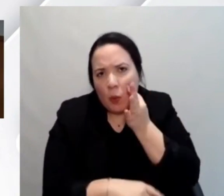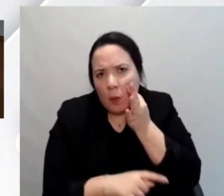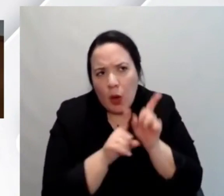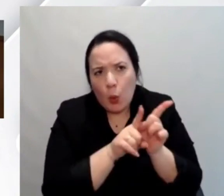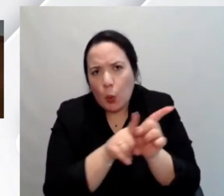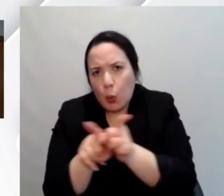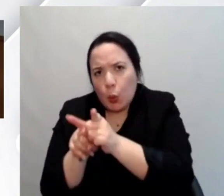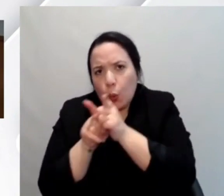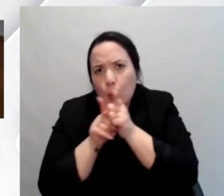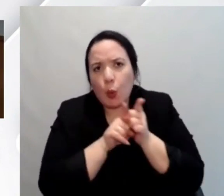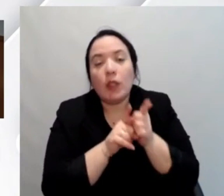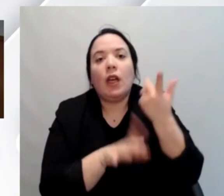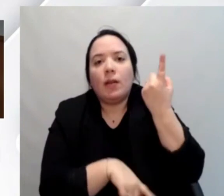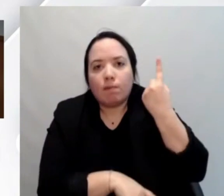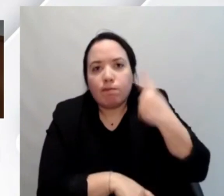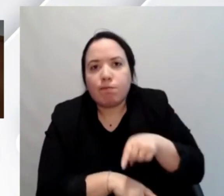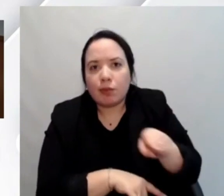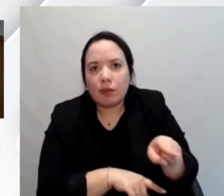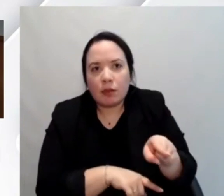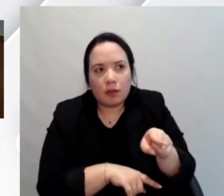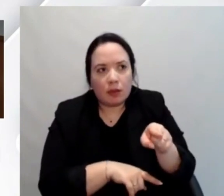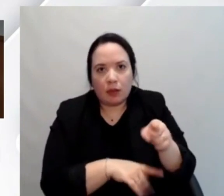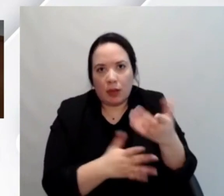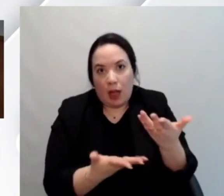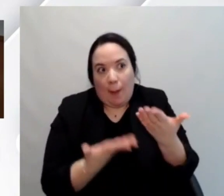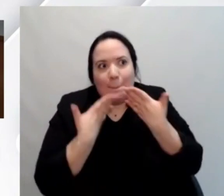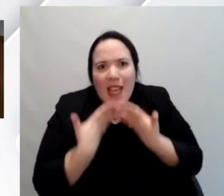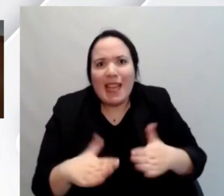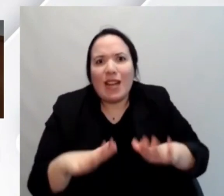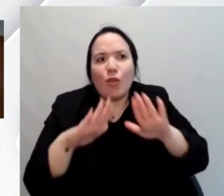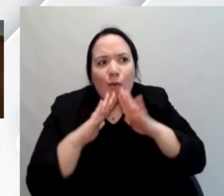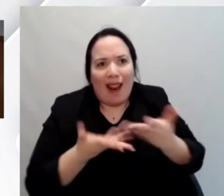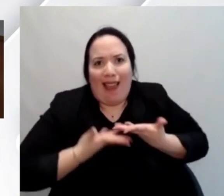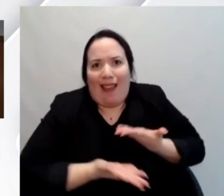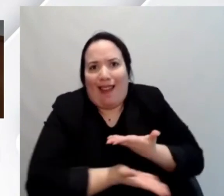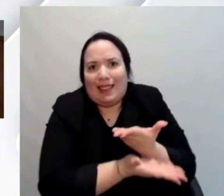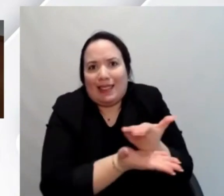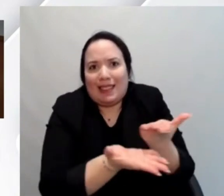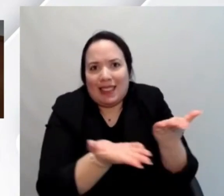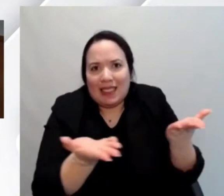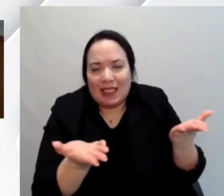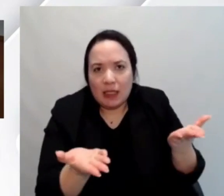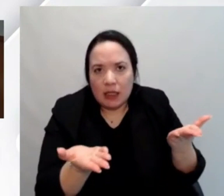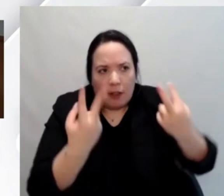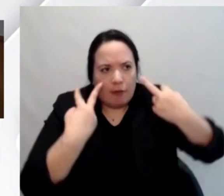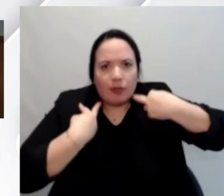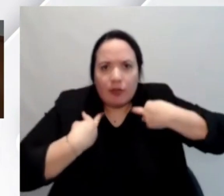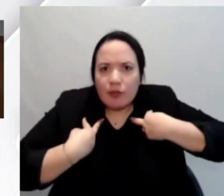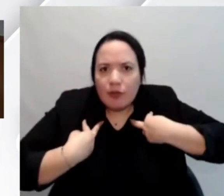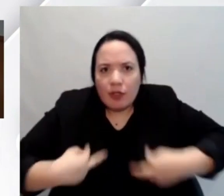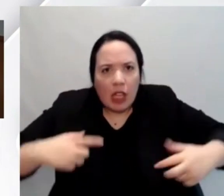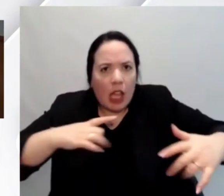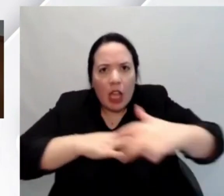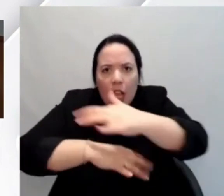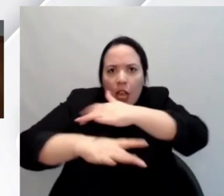contribuiscono viva Dio per fortuna insomma contribuiscono alla vita alla